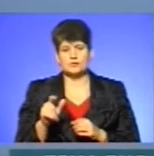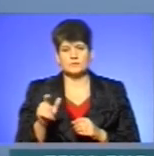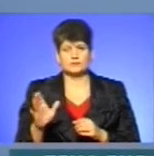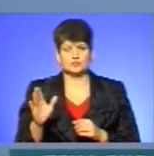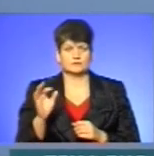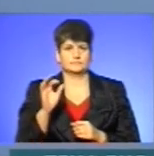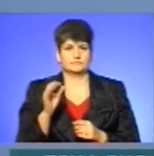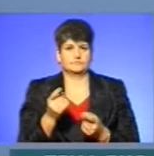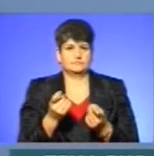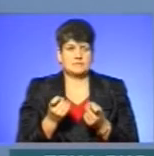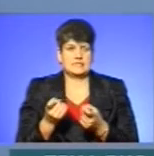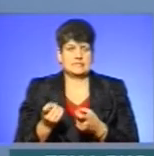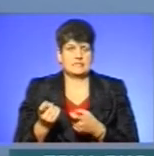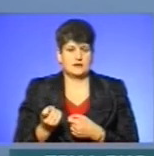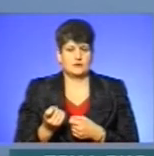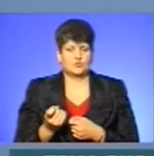до такої...